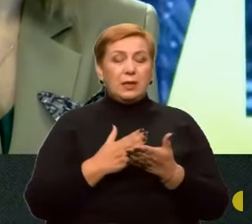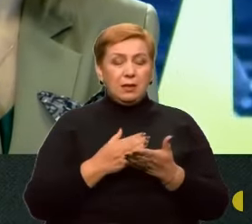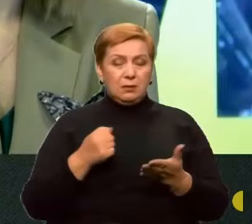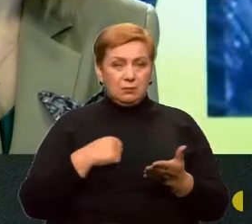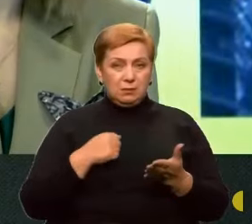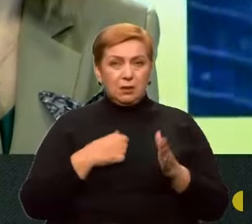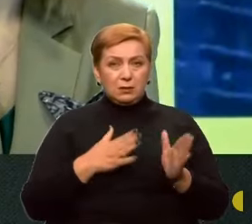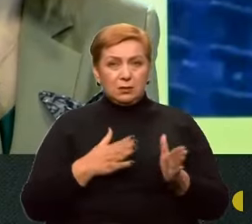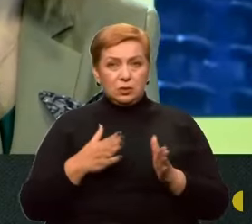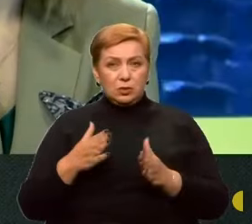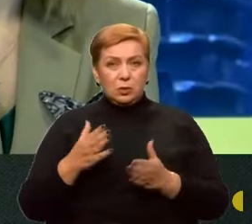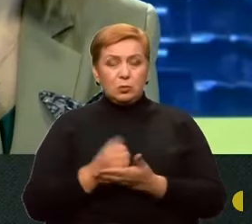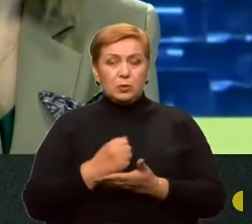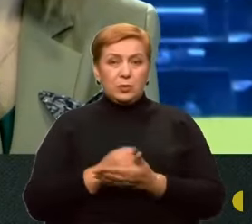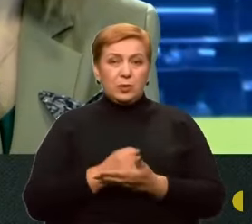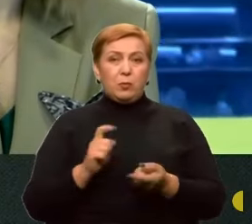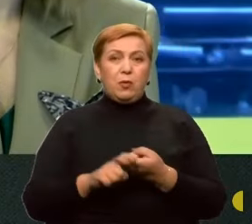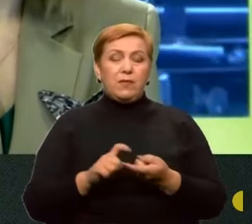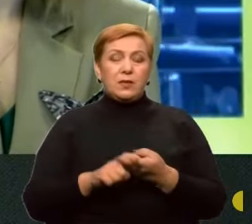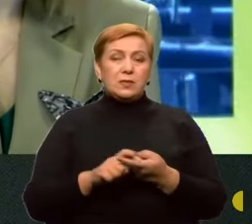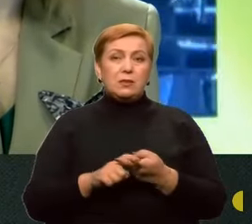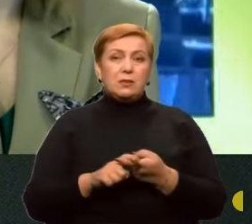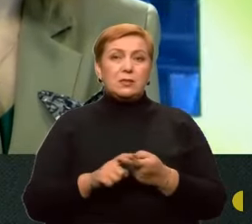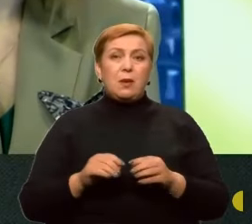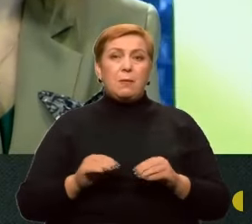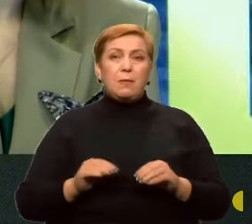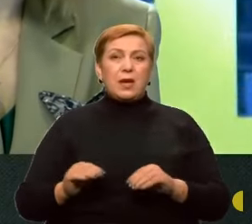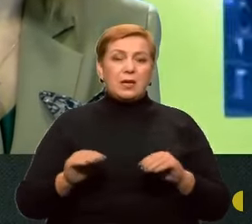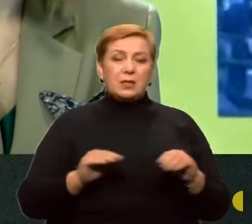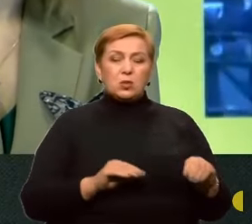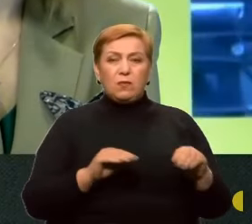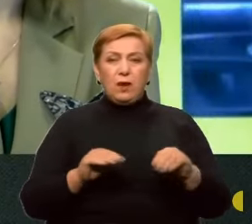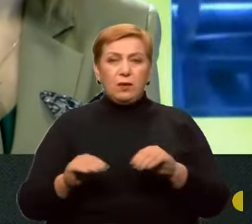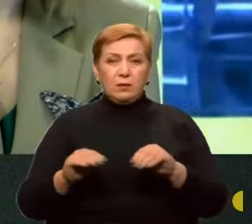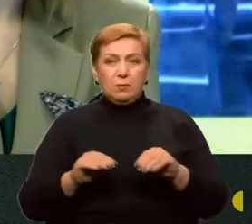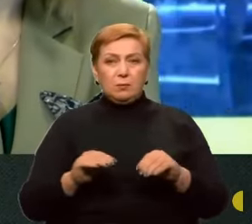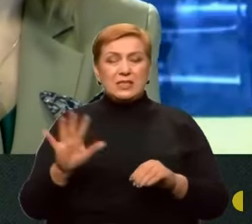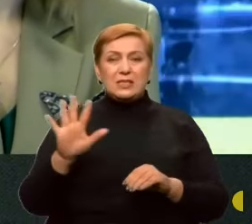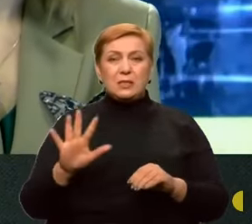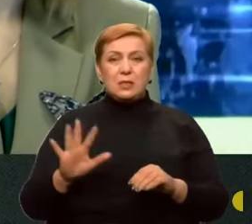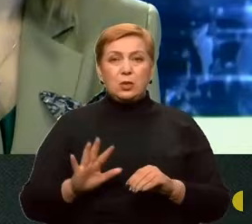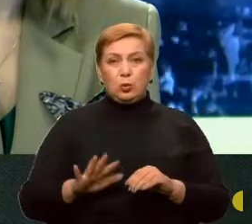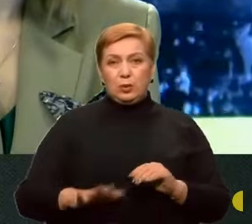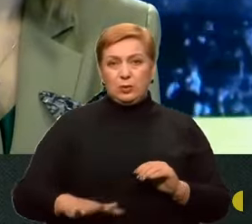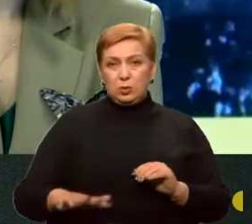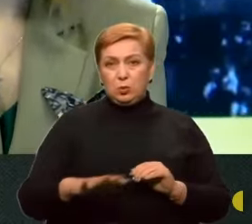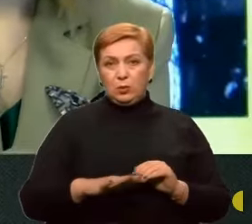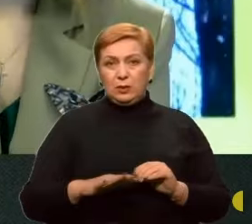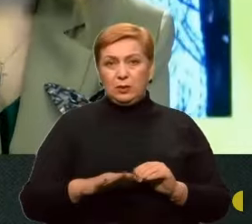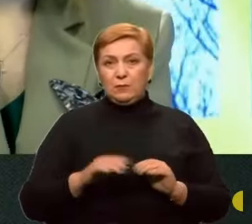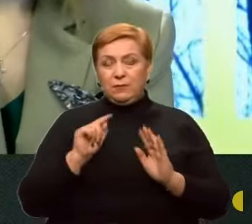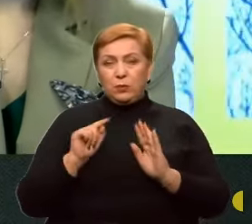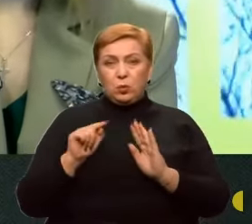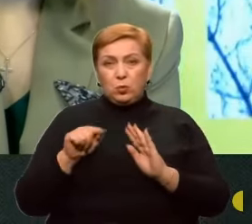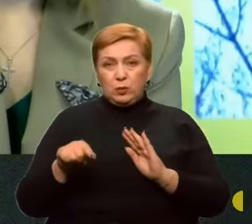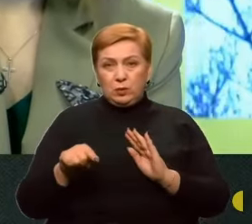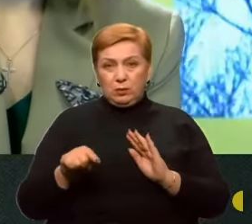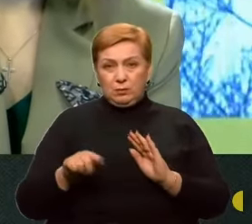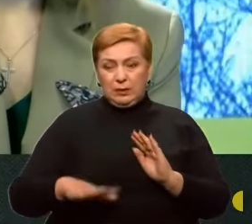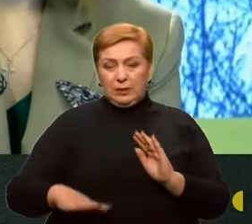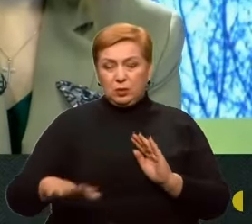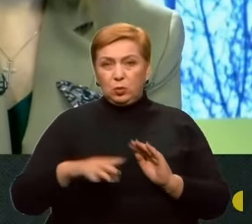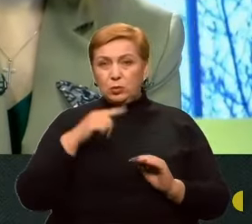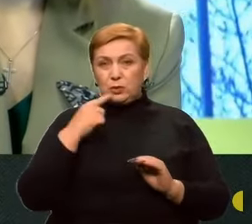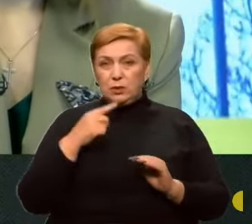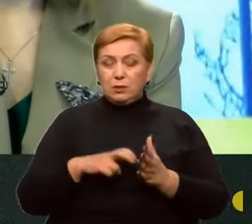грубо кажучи, з пересуванням сірої зони туди вглиб території, якби вимушені росіяни полишити низку позиції. Хоча,